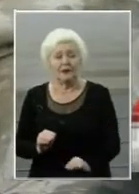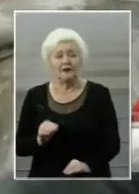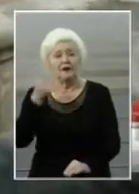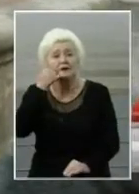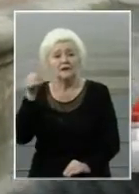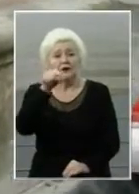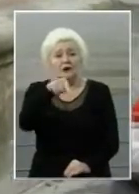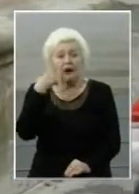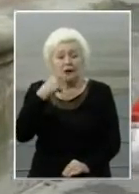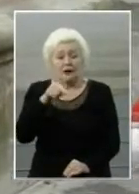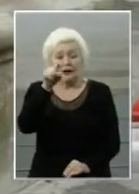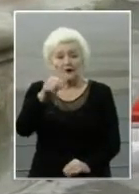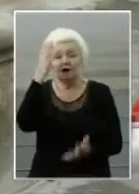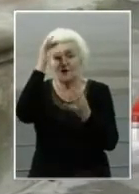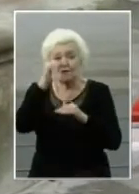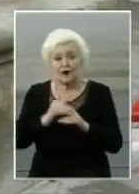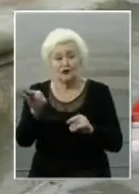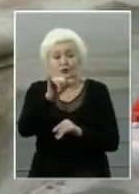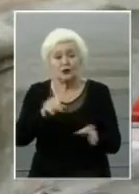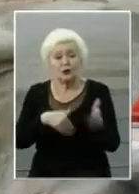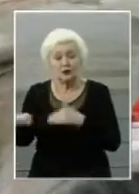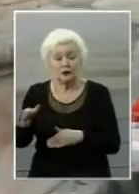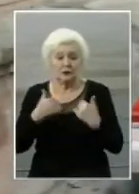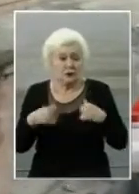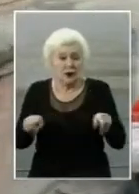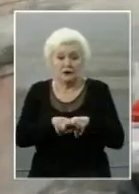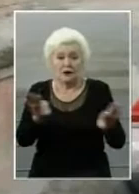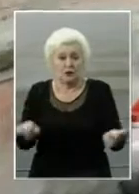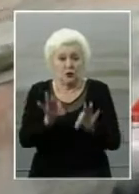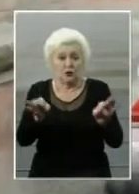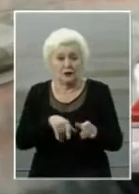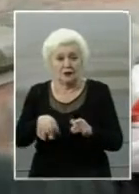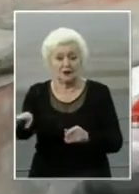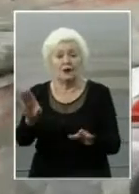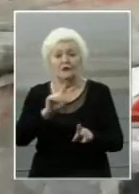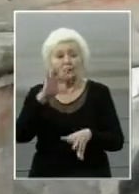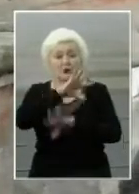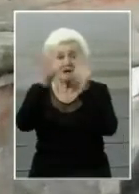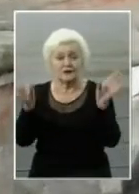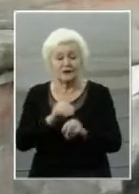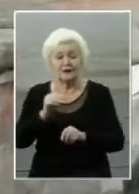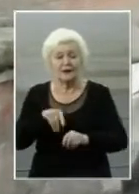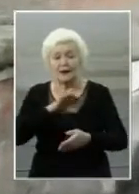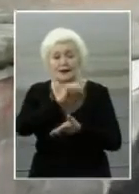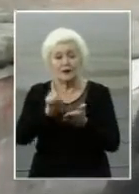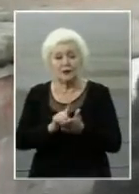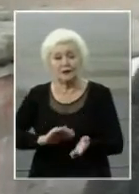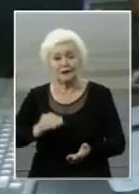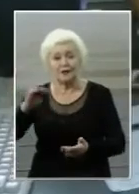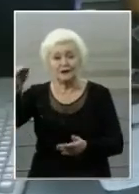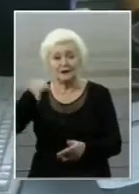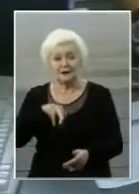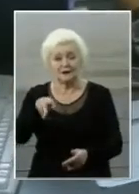Дзвониша вони говорять, а ви ввечері нікуди не ходіть, так я і так нікуди не ходжу. Виходить, що я взагалі не повинна у під'їзд зайти.